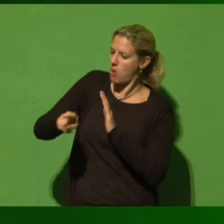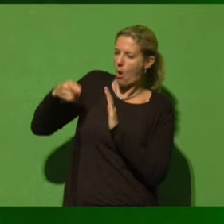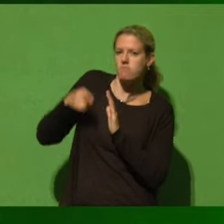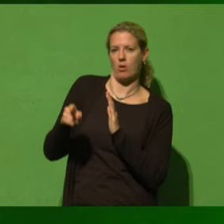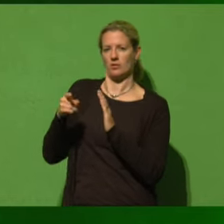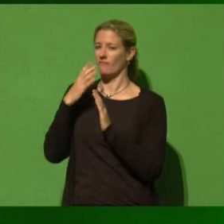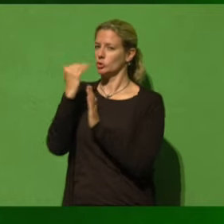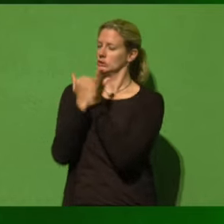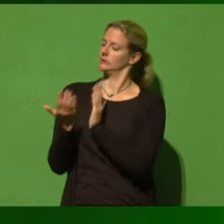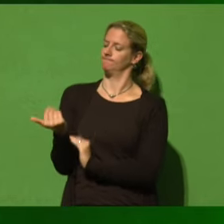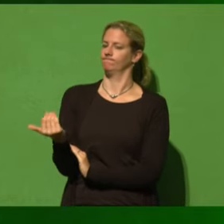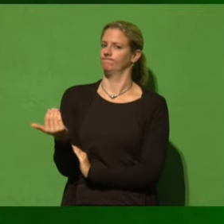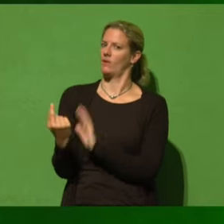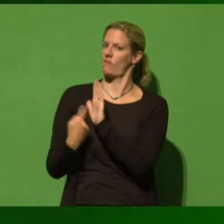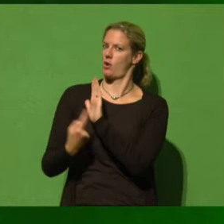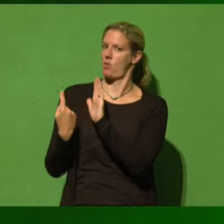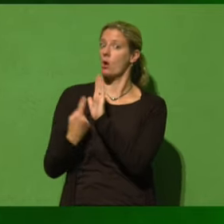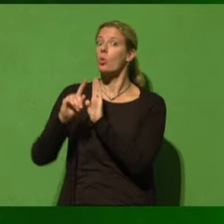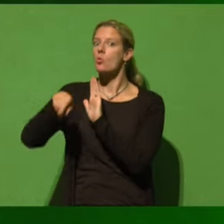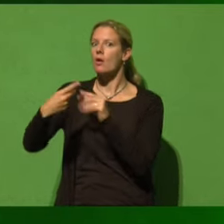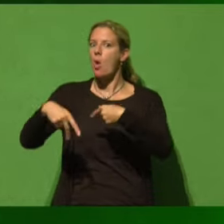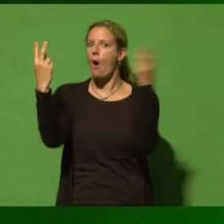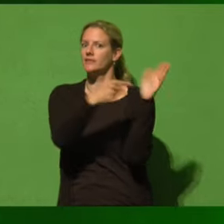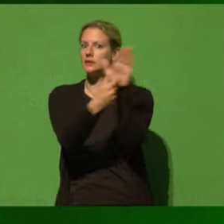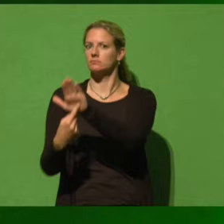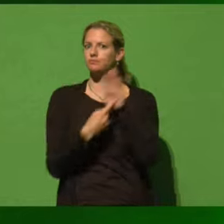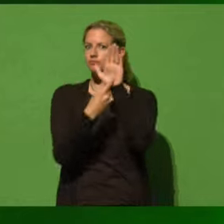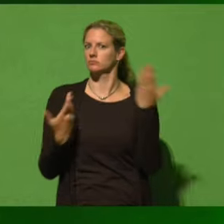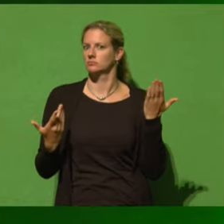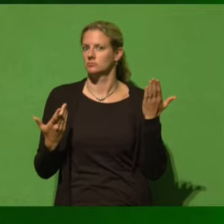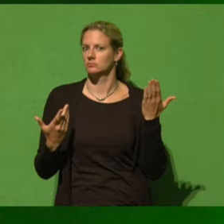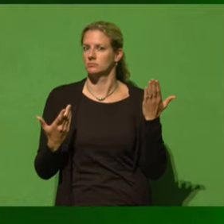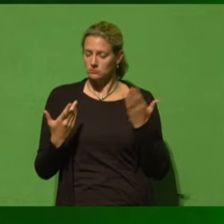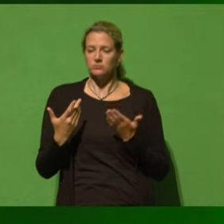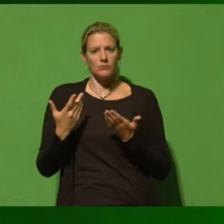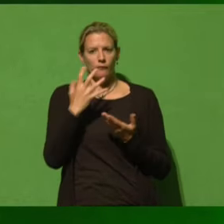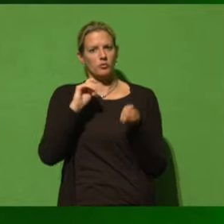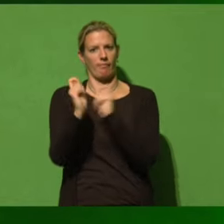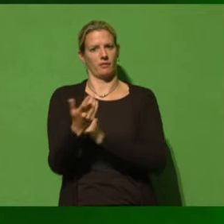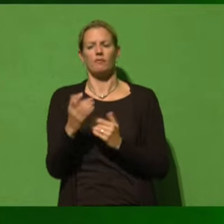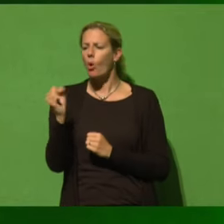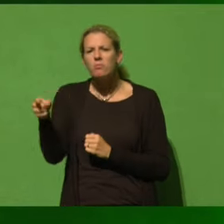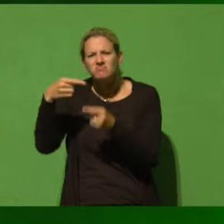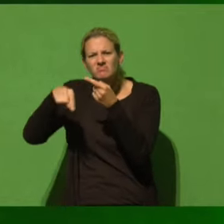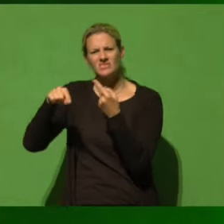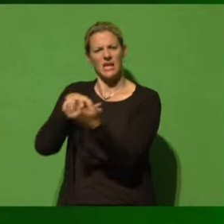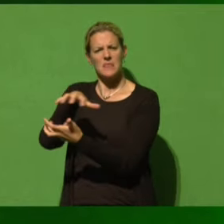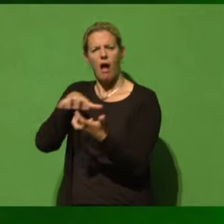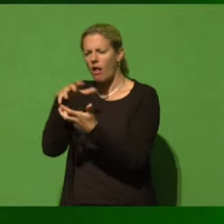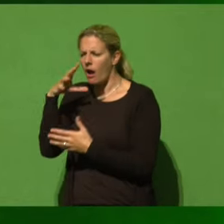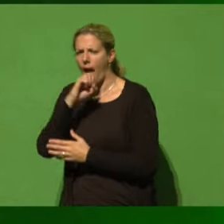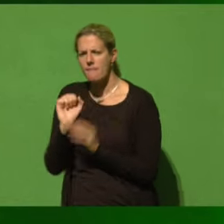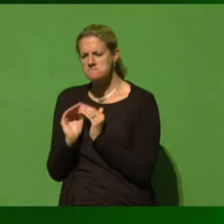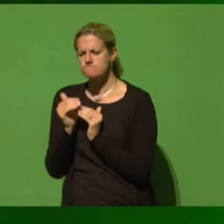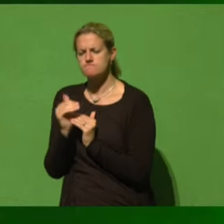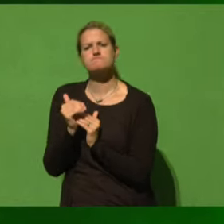an die Listen ranzukommen und öffentlich zu machen und öffentlich zu thematisieren und das zu verändern, welche Skandale da gelaufen sind und wir Merkel